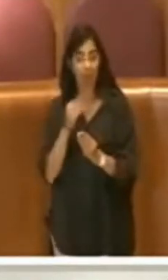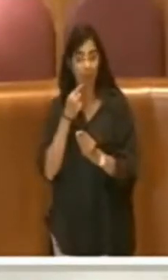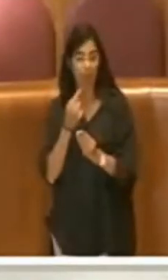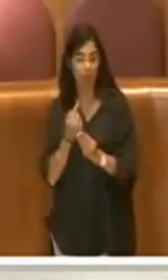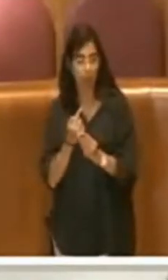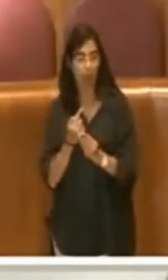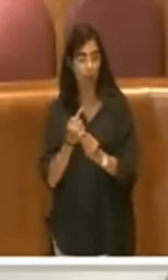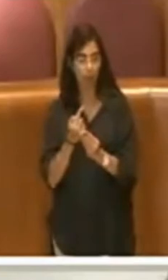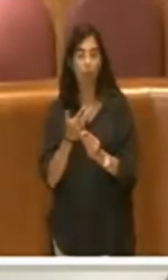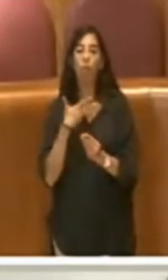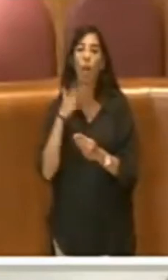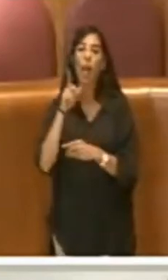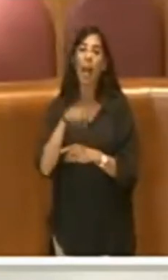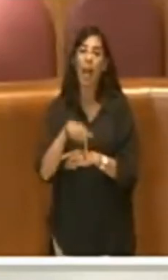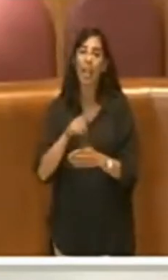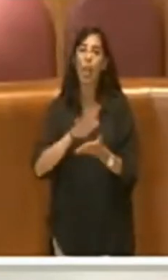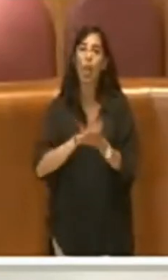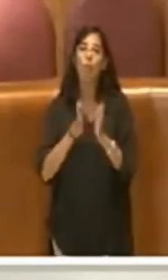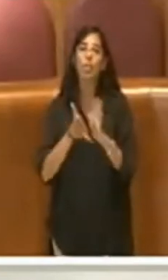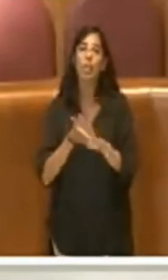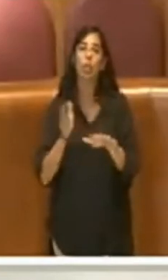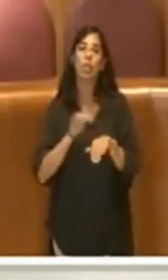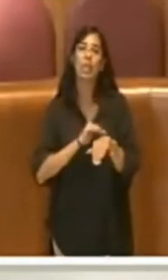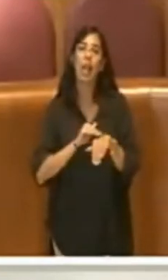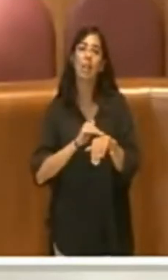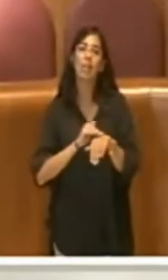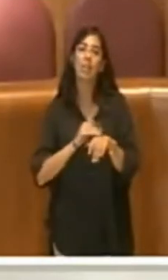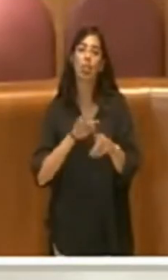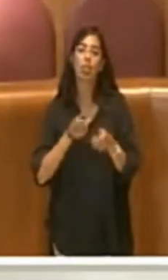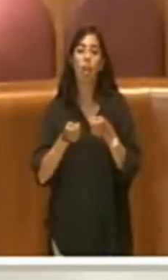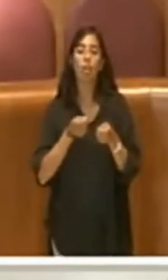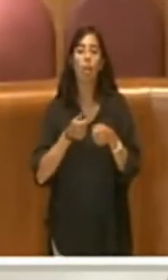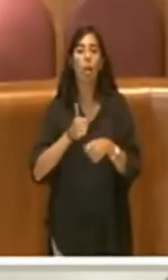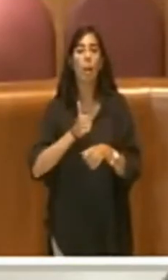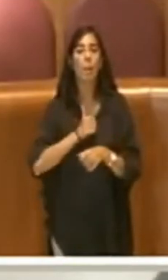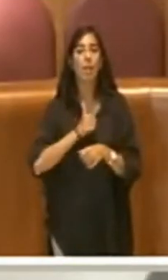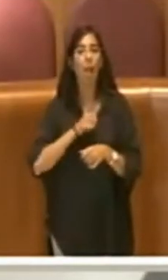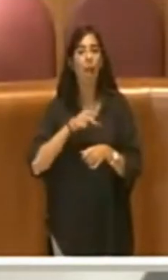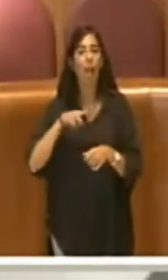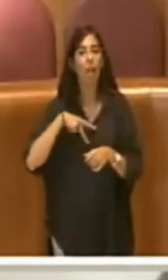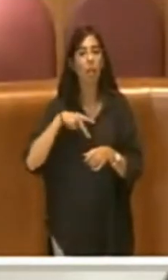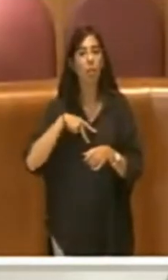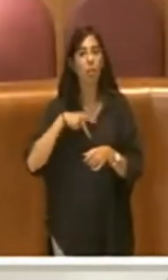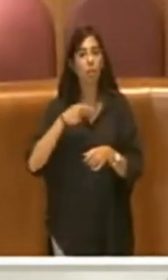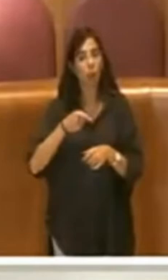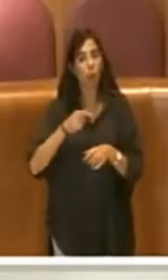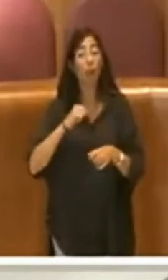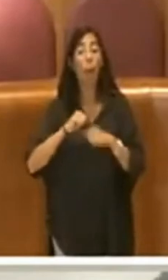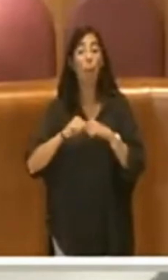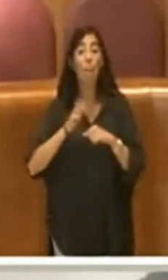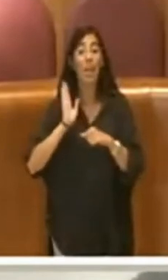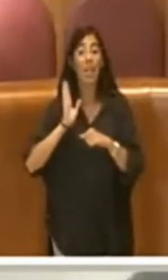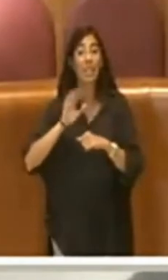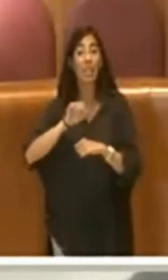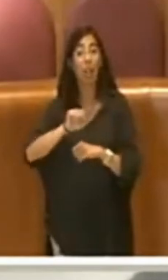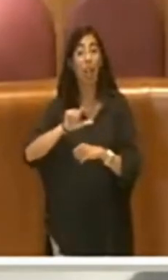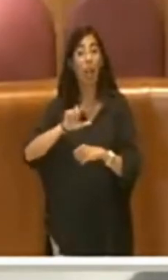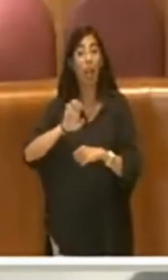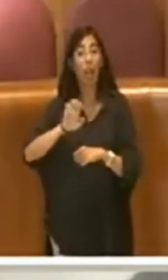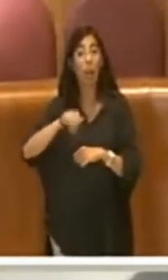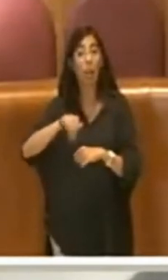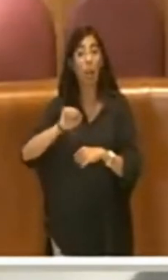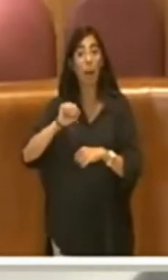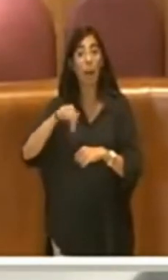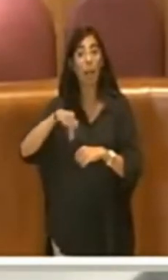vorrei ricordare il contratto di servizio con il gestore privato che l'amministrazione Alemanno ha fatto nel